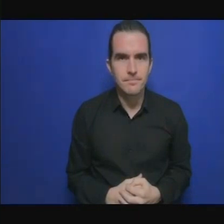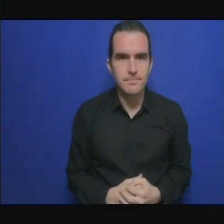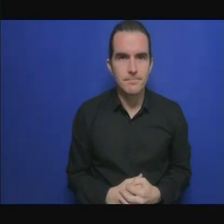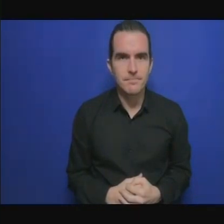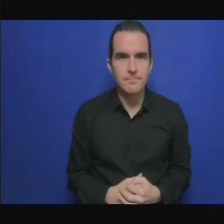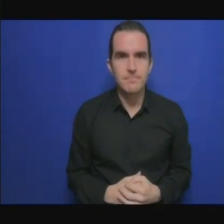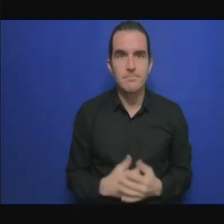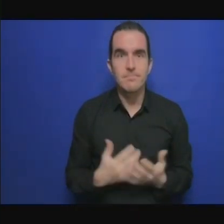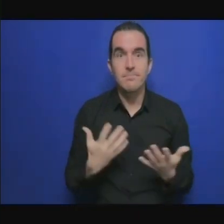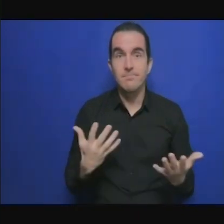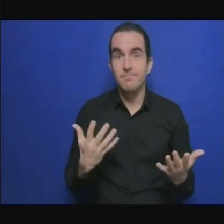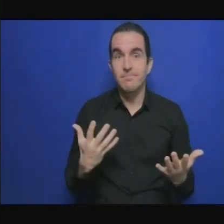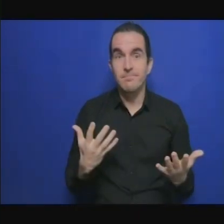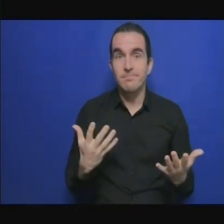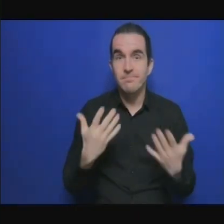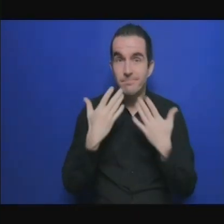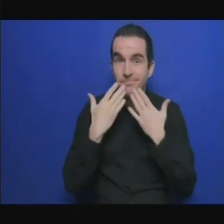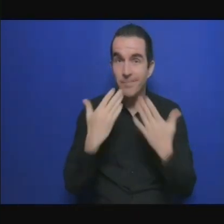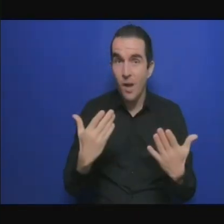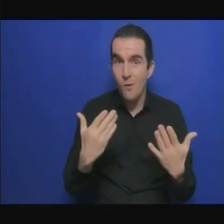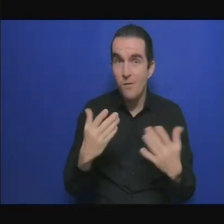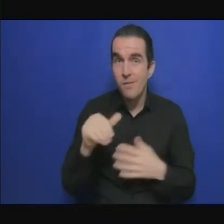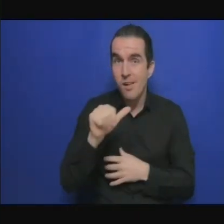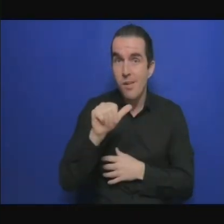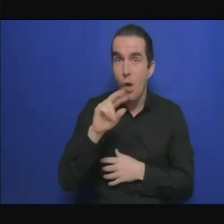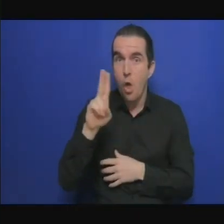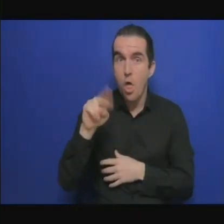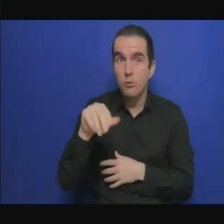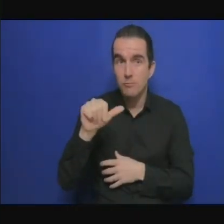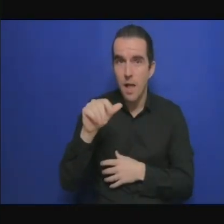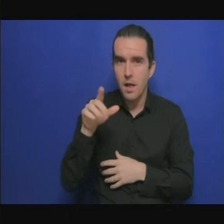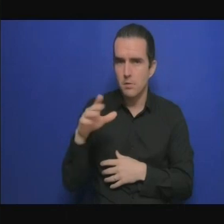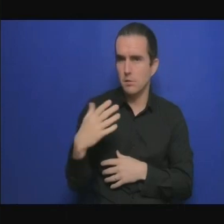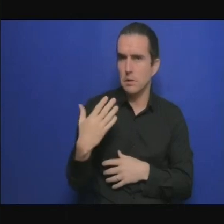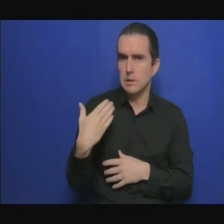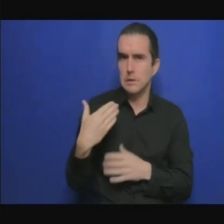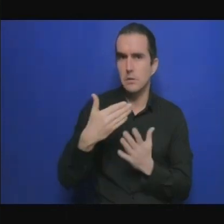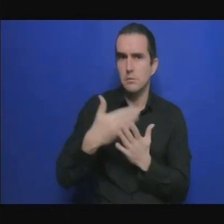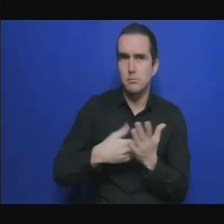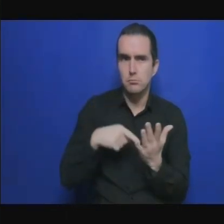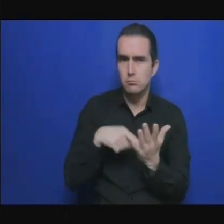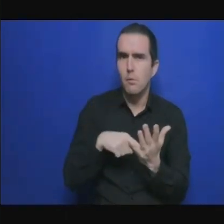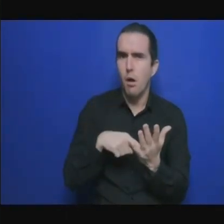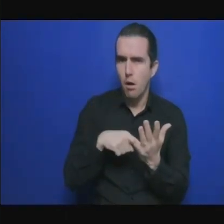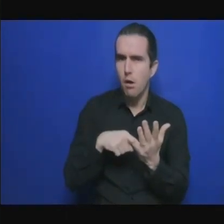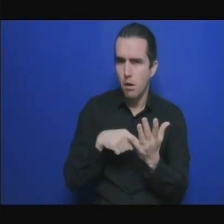le dernier rapport du GEC a été